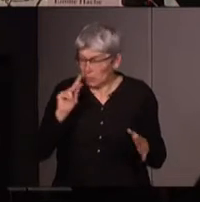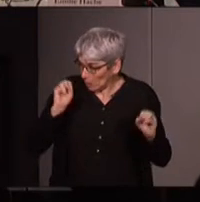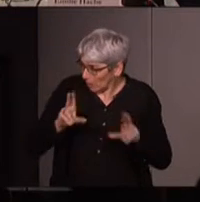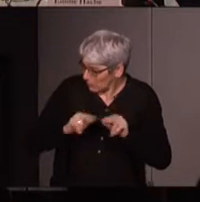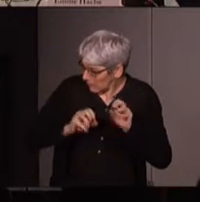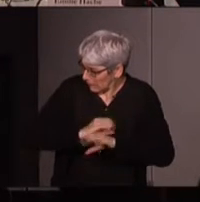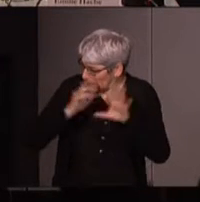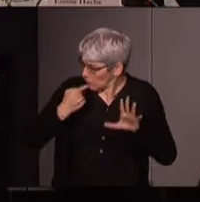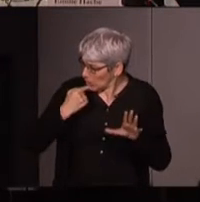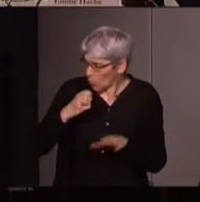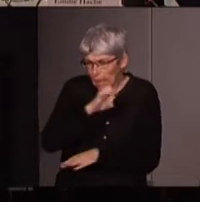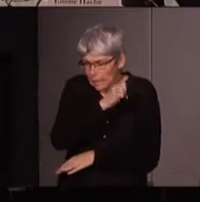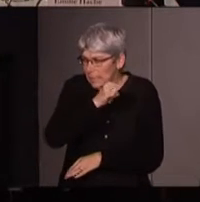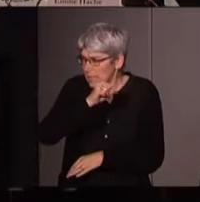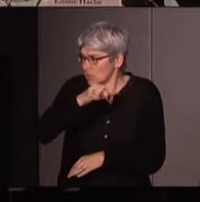voilà merci